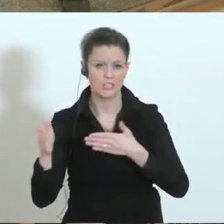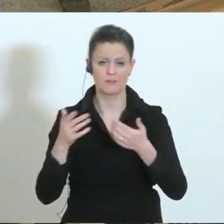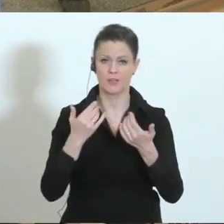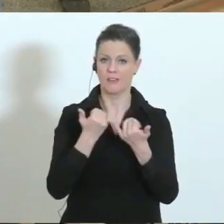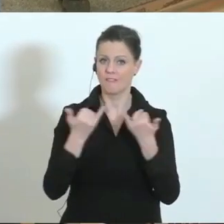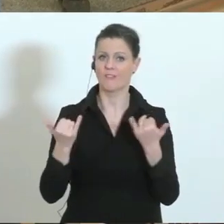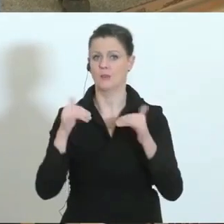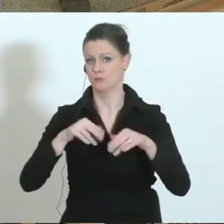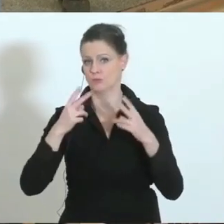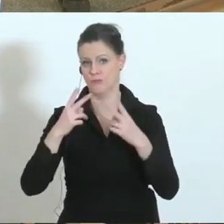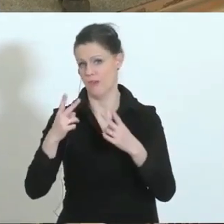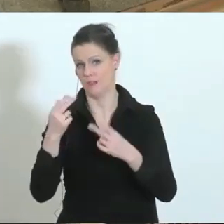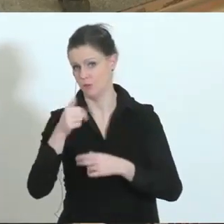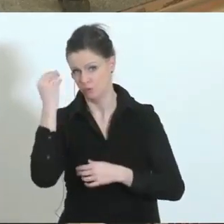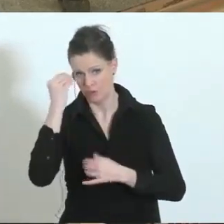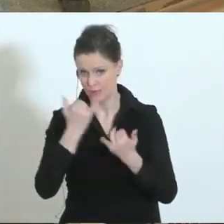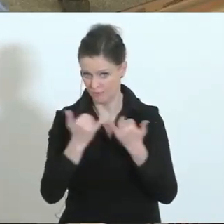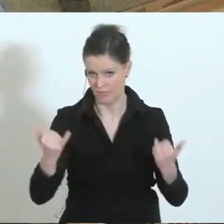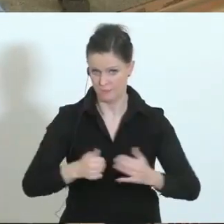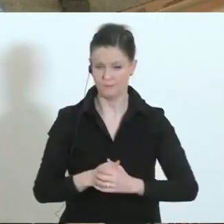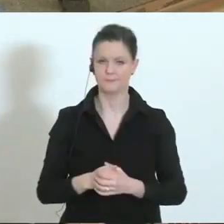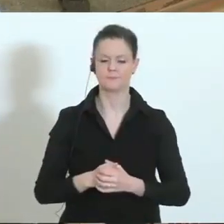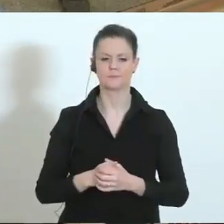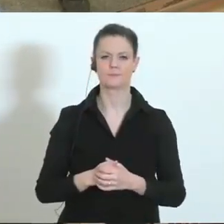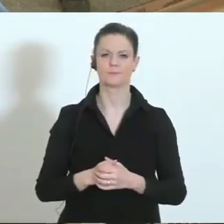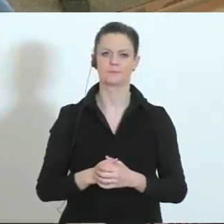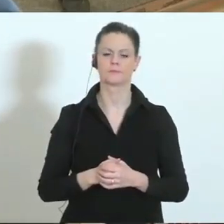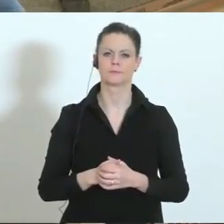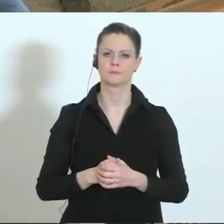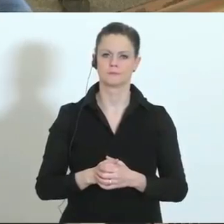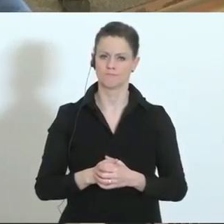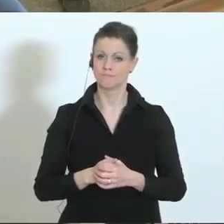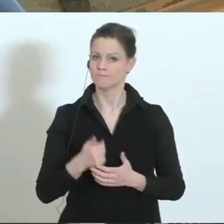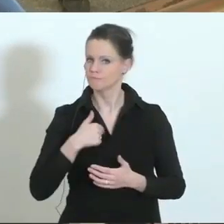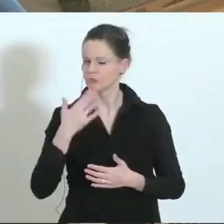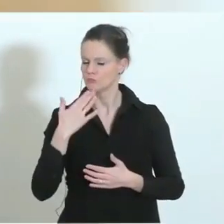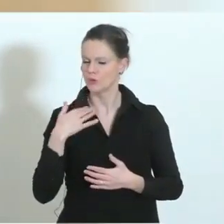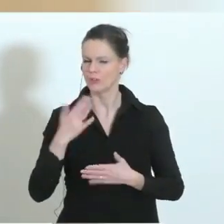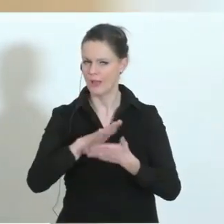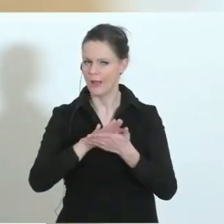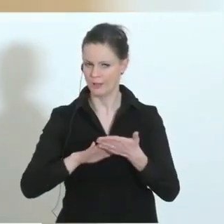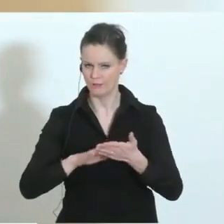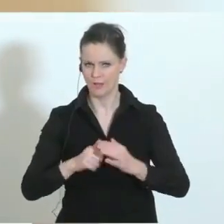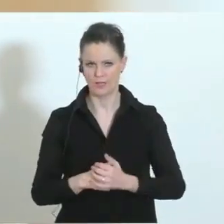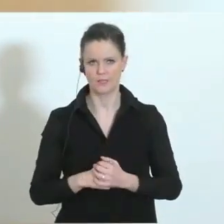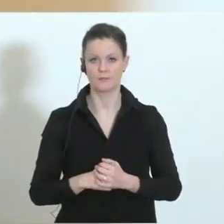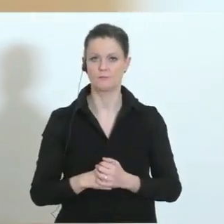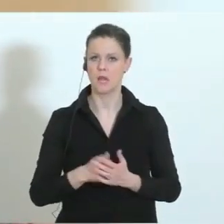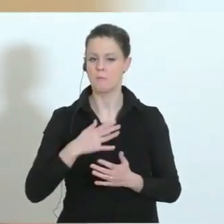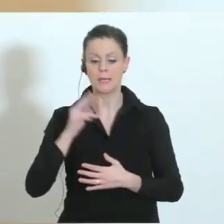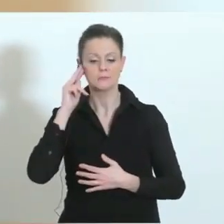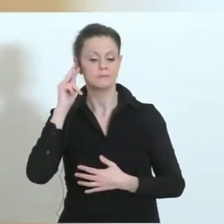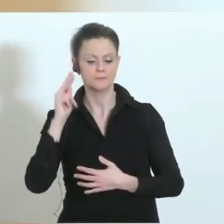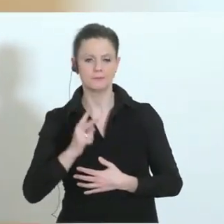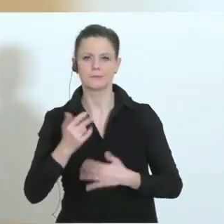für den weiteren Umgang damit? Also vielleicht, wenn ich beginnen darf, aus meiner Sicht ist es so, dass wir jetzt ein